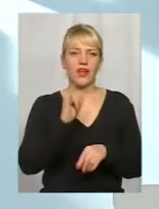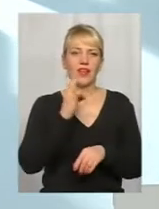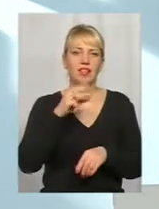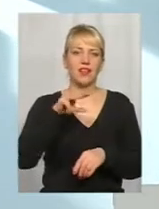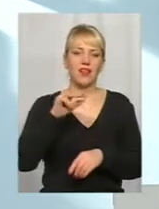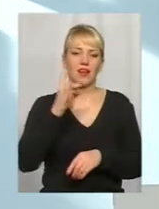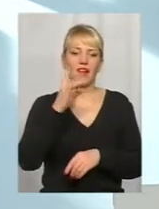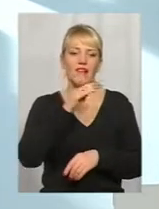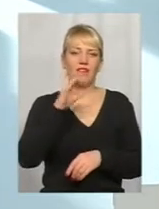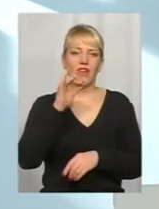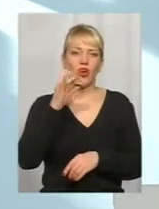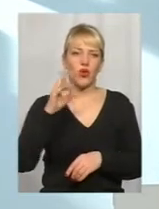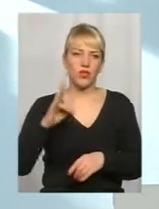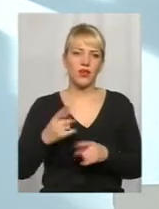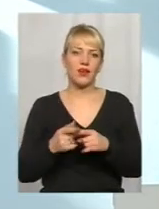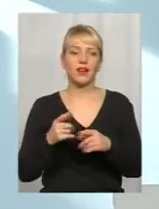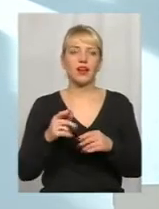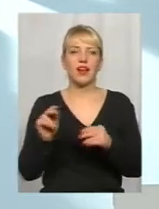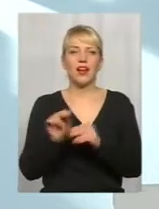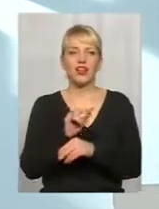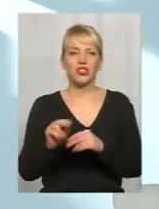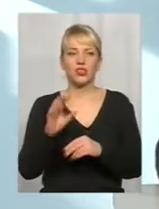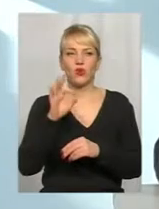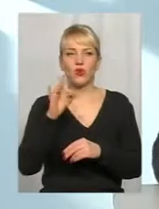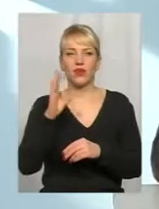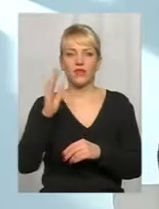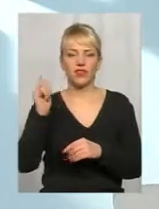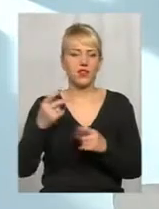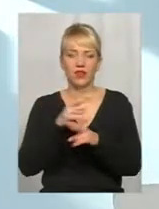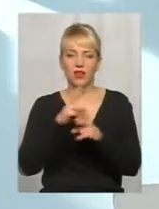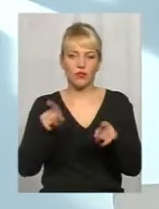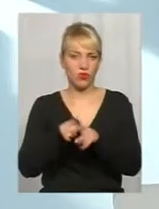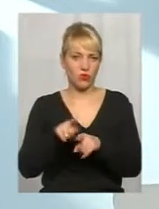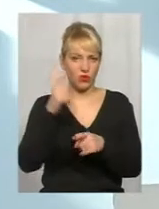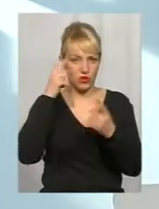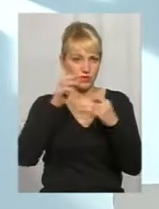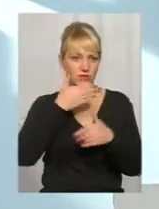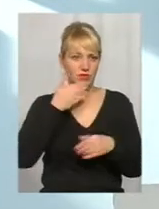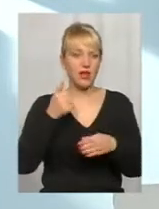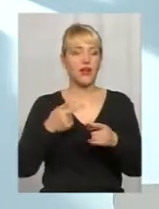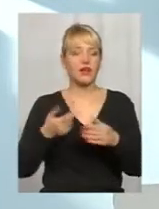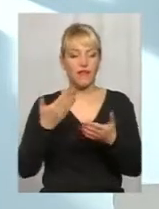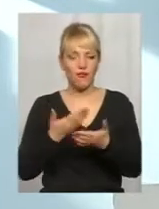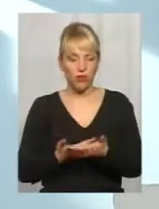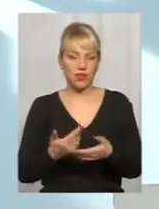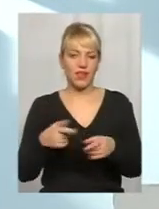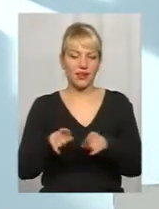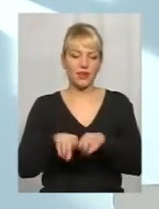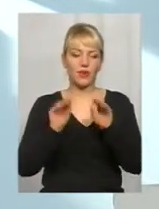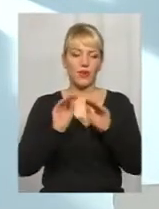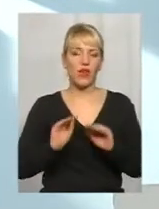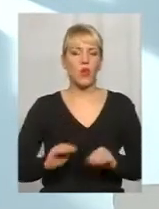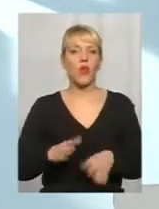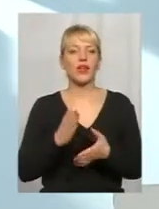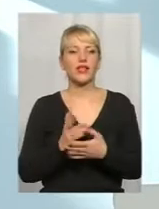тежелі форму вірусних гепатитів, лечити РВІ. Просто нікому це в голову не приходило. Так вот, ці протоколи є. Але наше міністерство